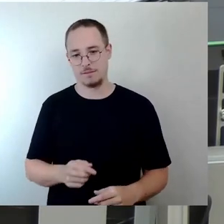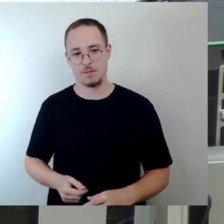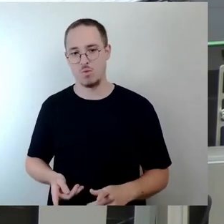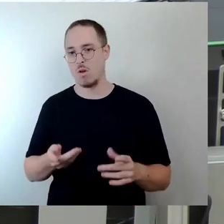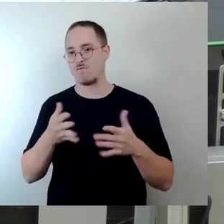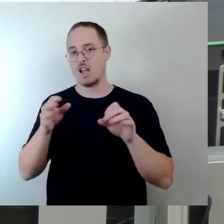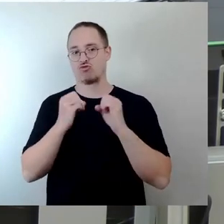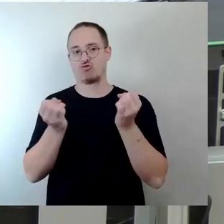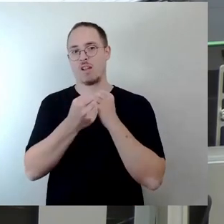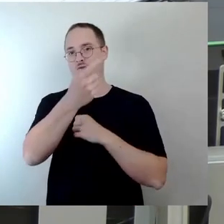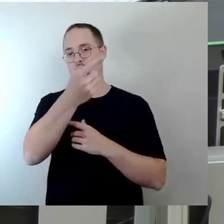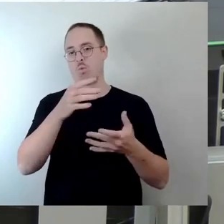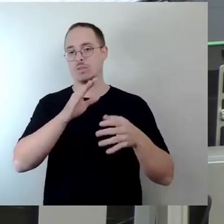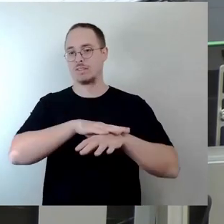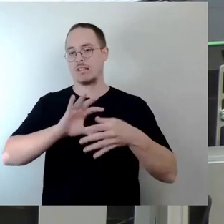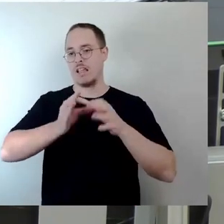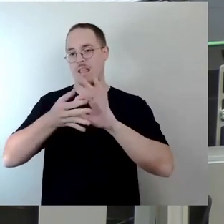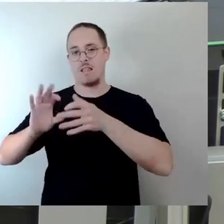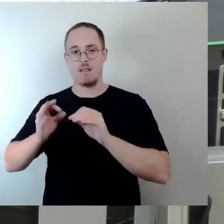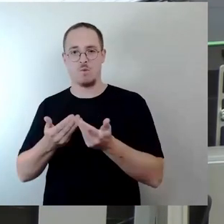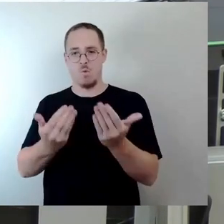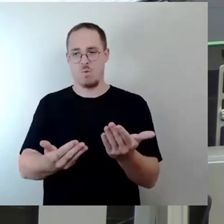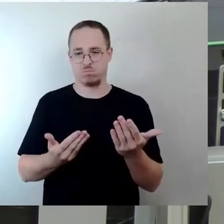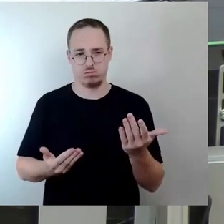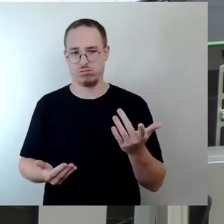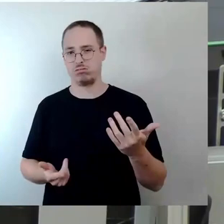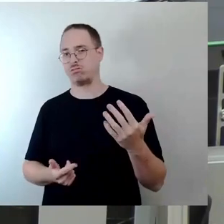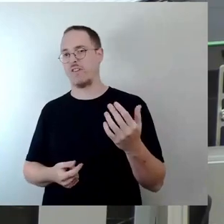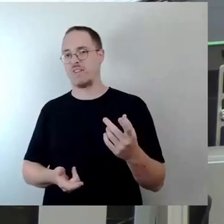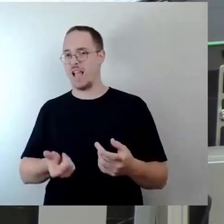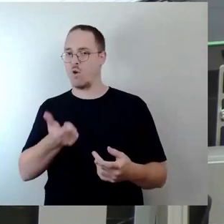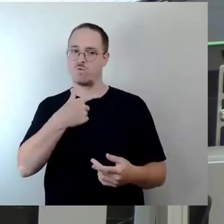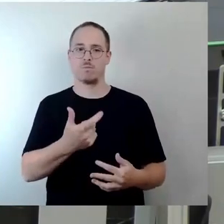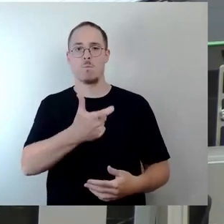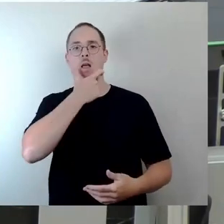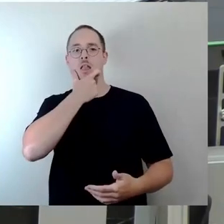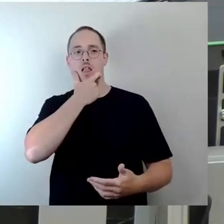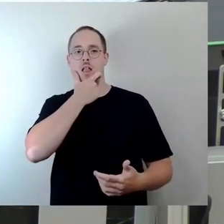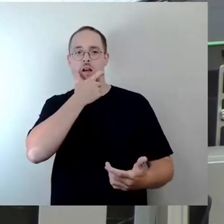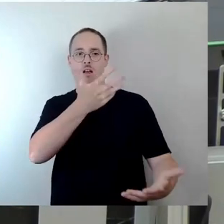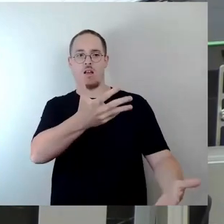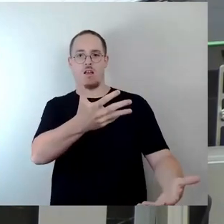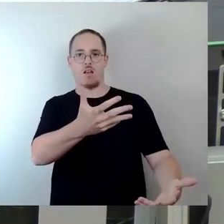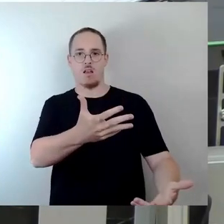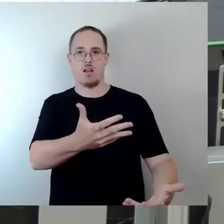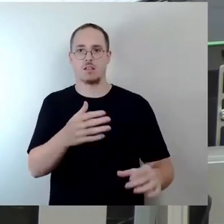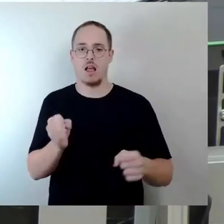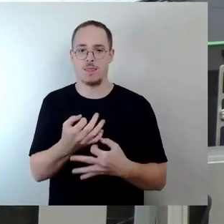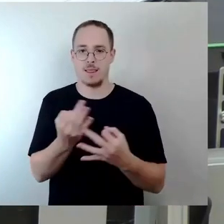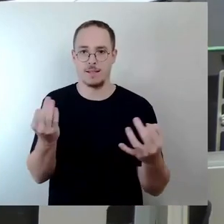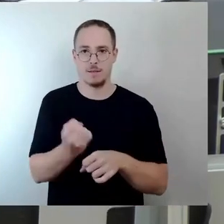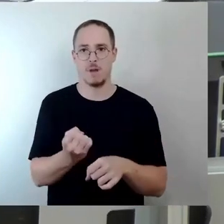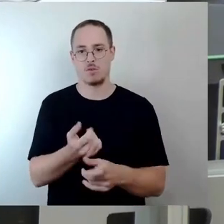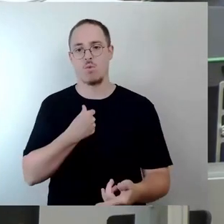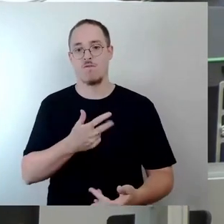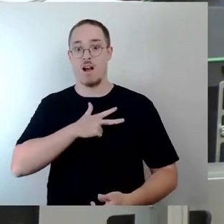so gelegt wurden und dies beim Finanzministerium angesiedelt, dass wir eben tatsächlich keine Entscheidung hatten. Ich habe im Ausschuss noch einmal den Antrag gestellt,